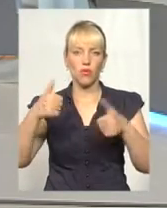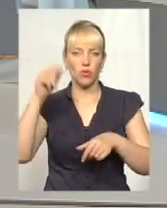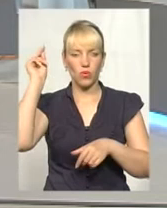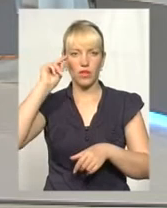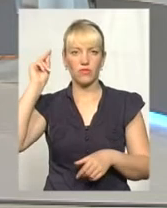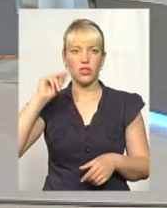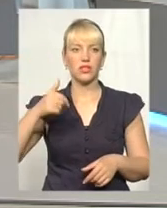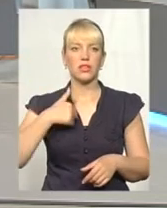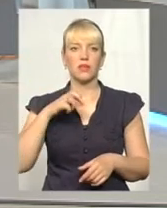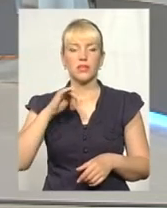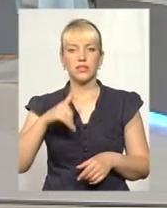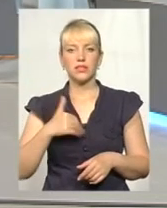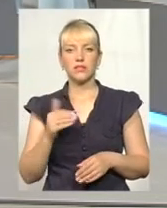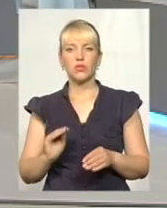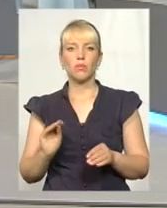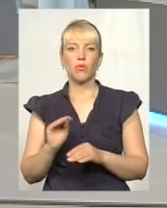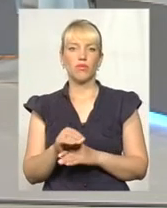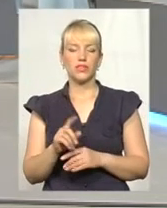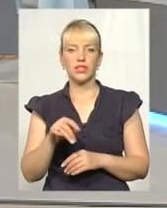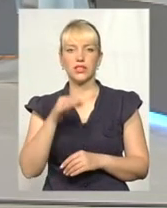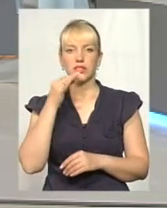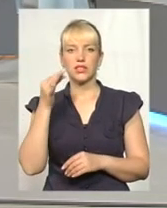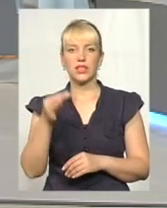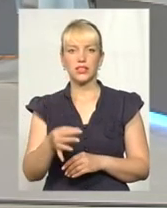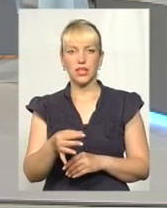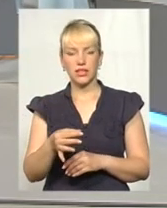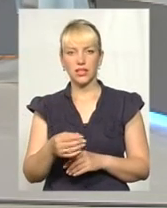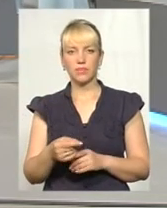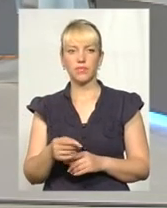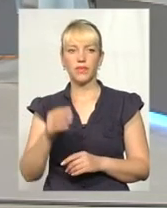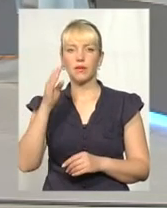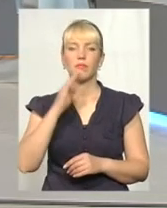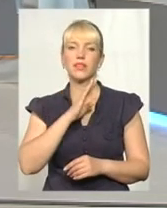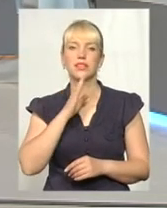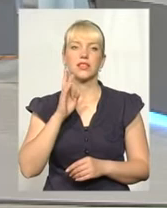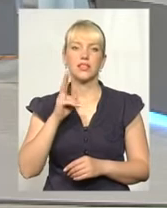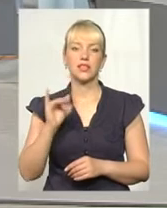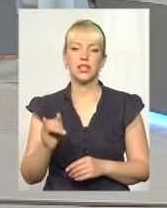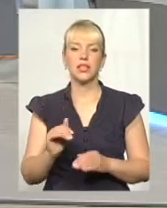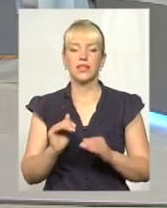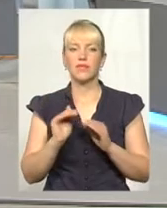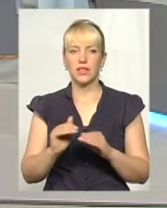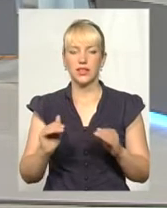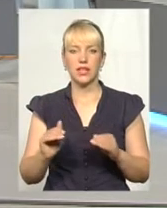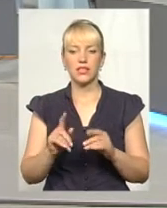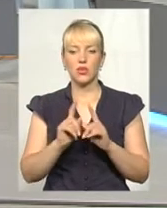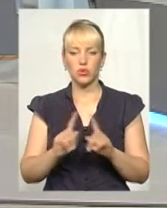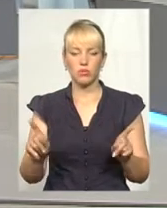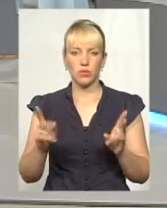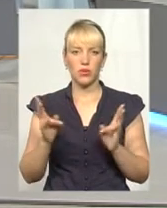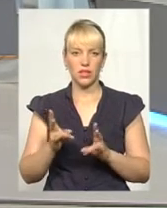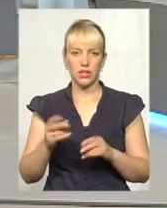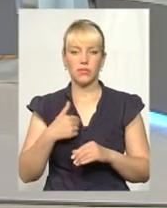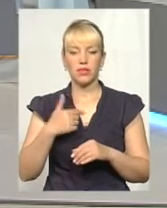трішки доповнити і сказати в зрізі батьків не дітей з особливими потребами, а батьків звичайних